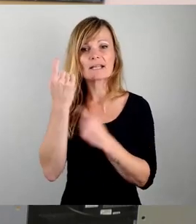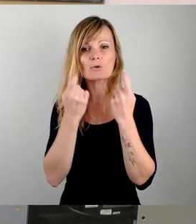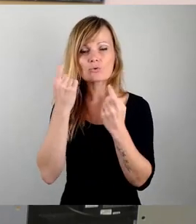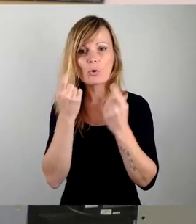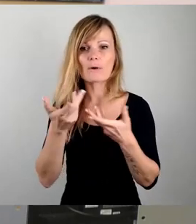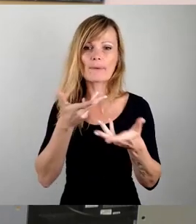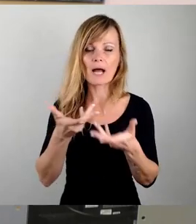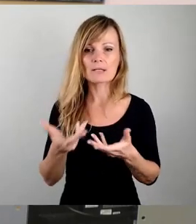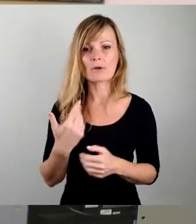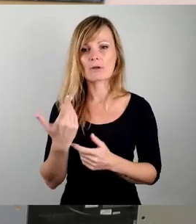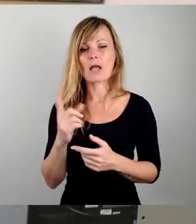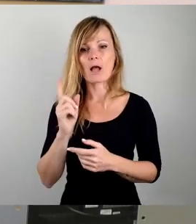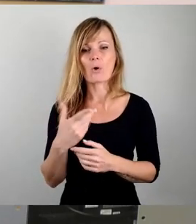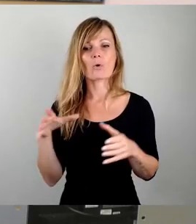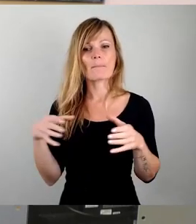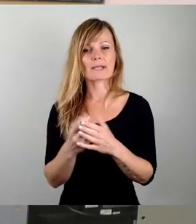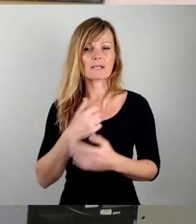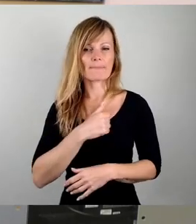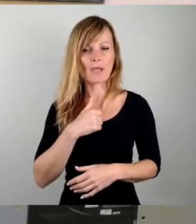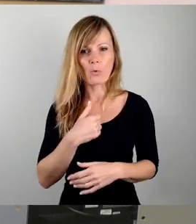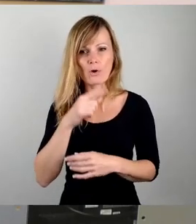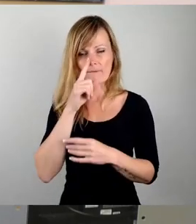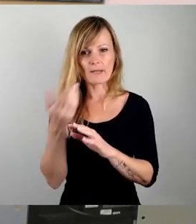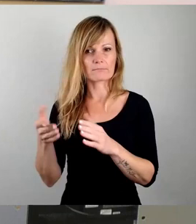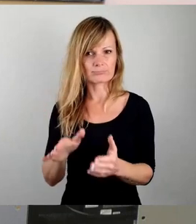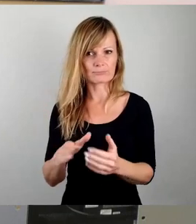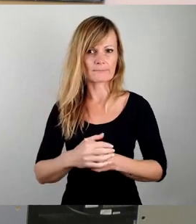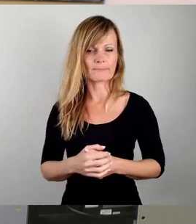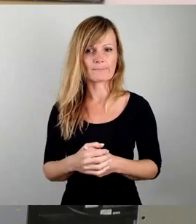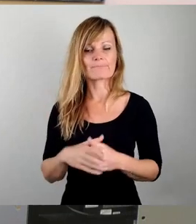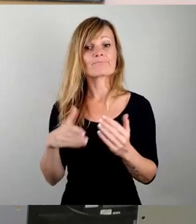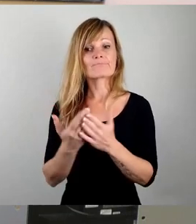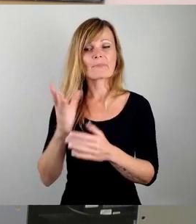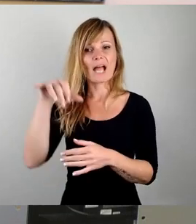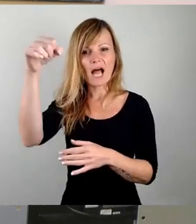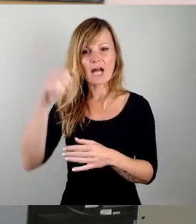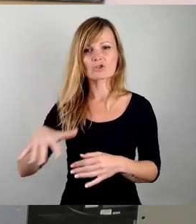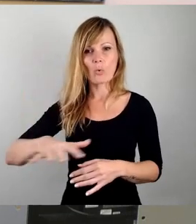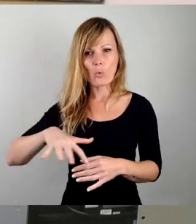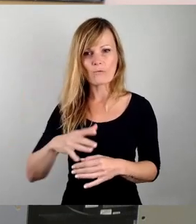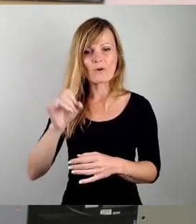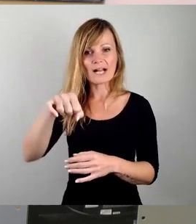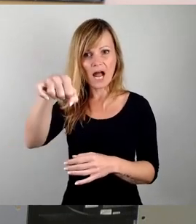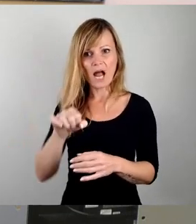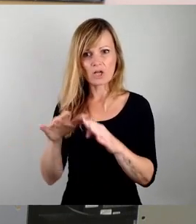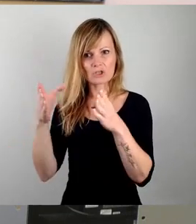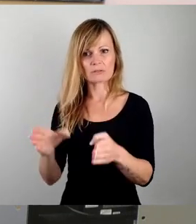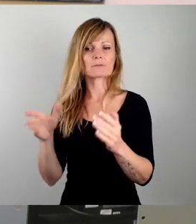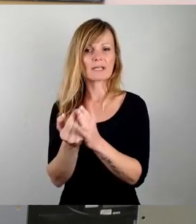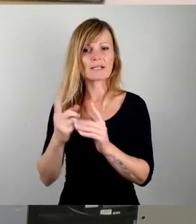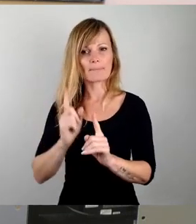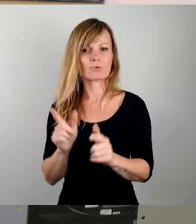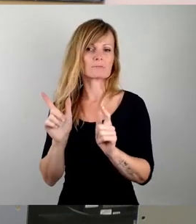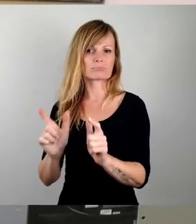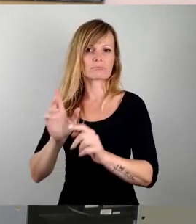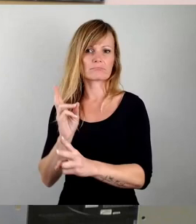trauert man auch gemeinsam bei Verlusten. Daher sind Garagenhöfe bzw. Garagen erhaltenswert. Ein Auto ist